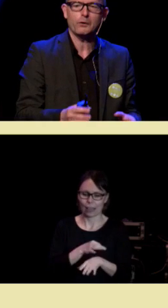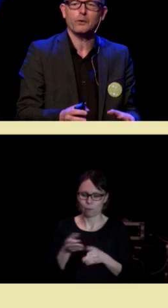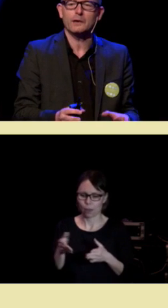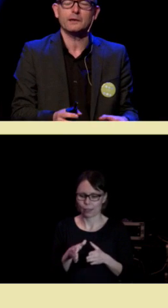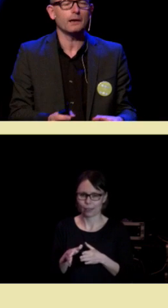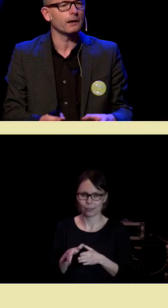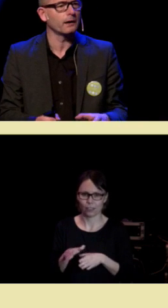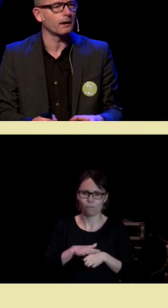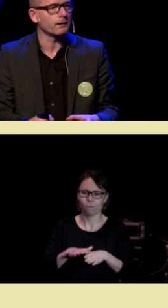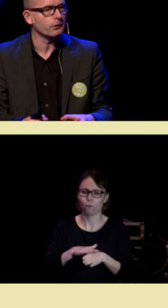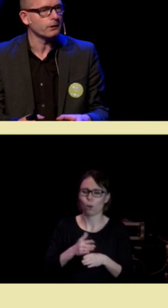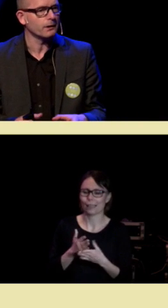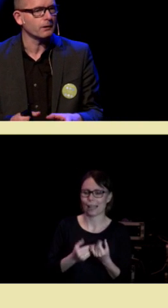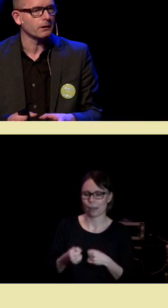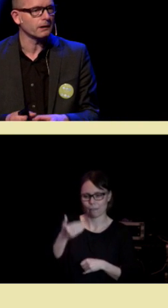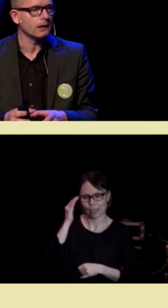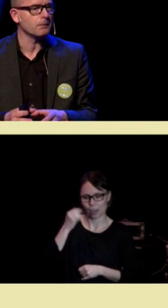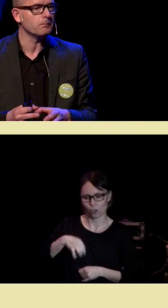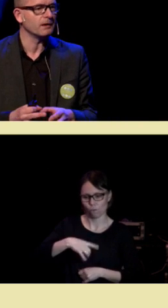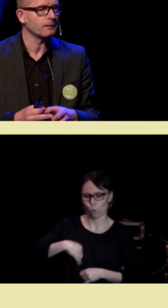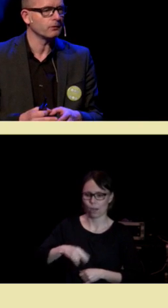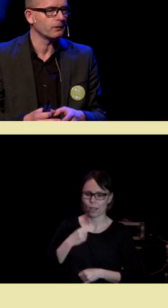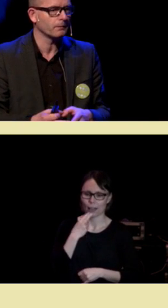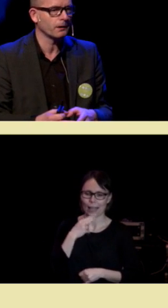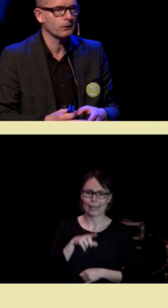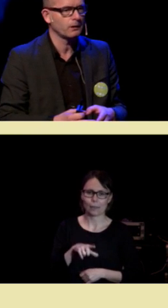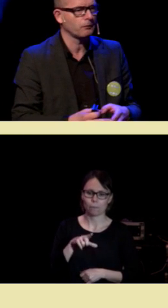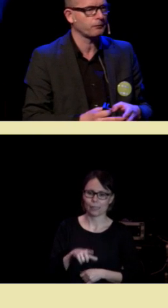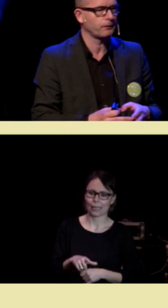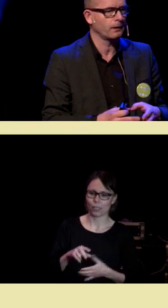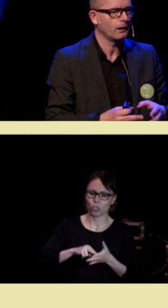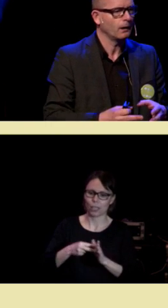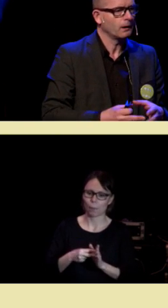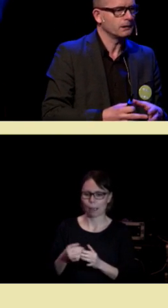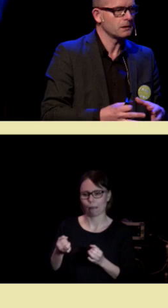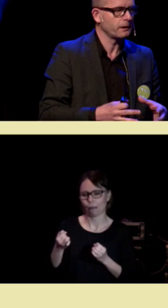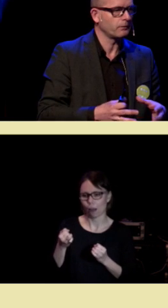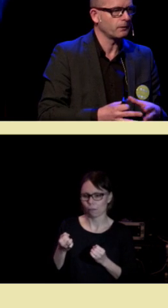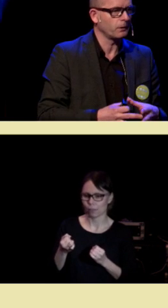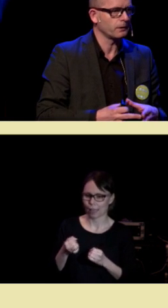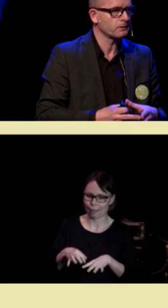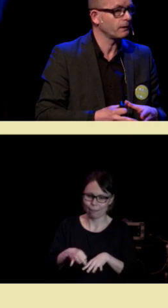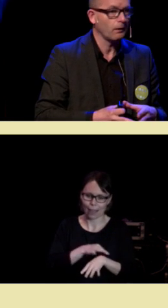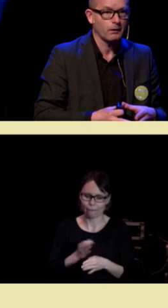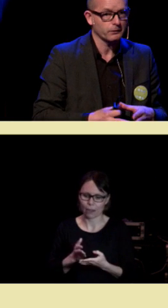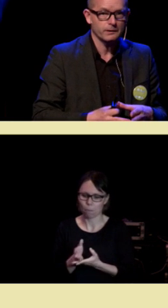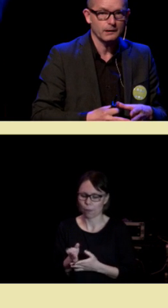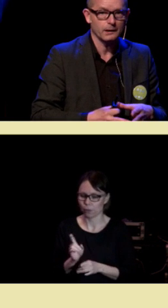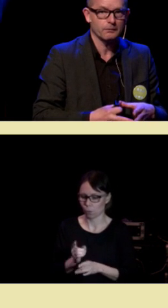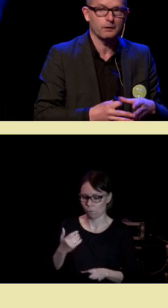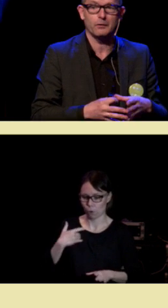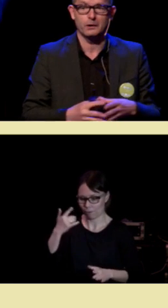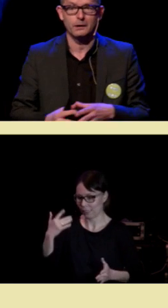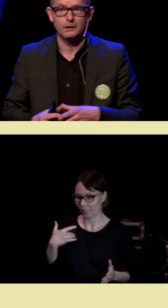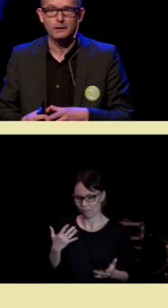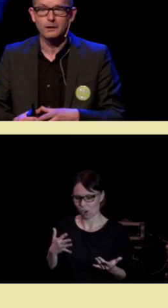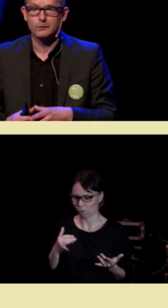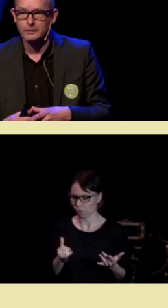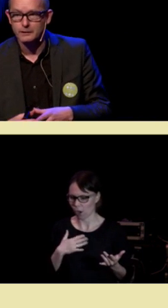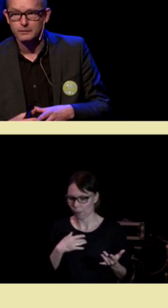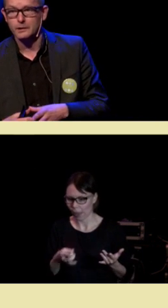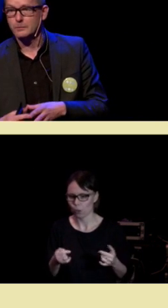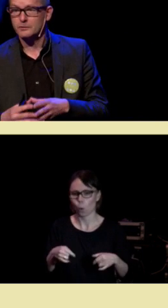til føledelen av hjernen vår. Det vi kaller det limbiske systemet. Der går det kraftige nervebaner som vi ikke ante tidligere hva var til.